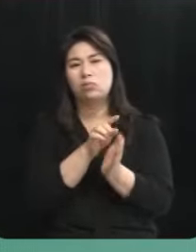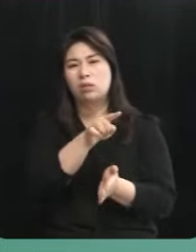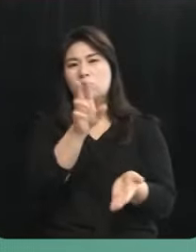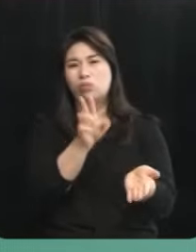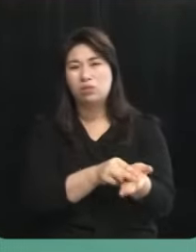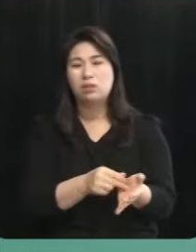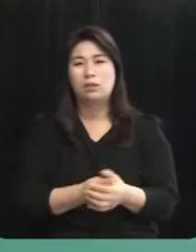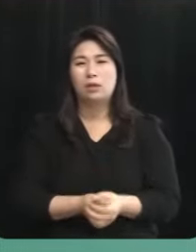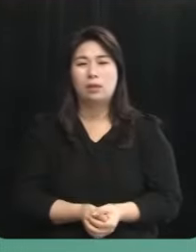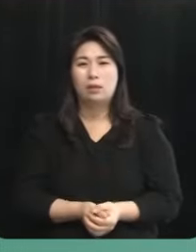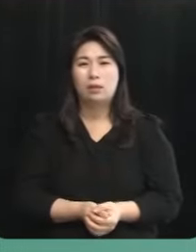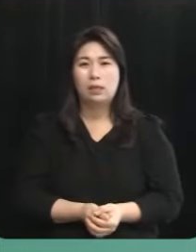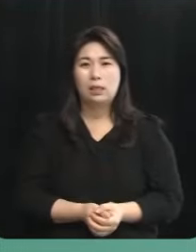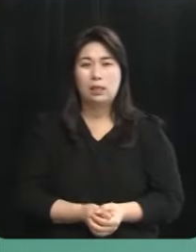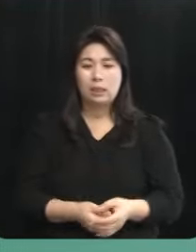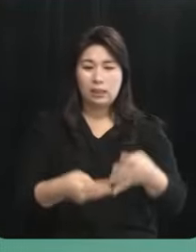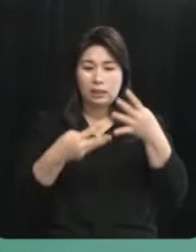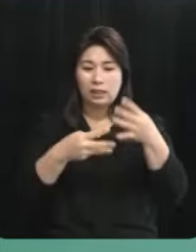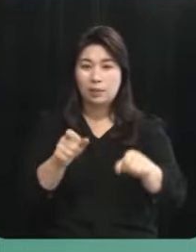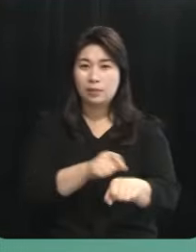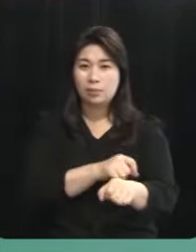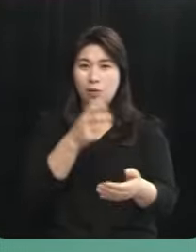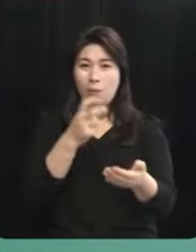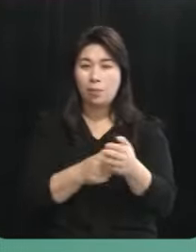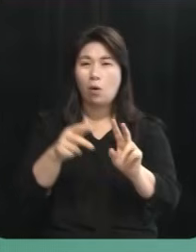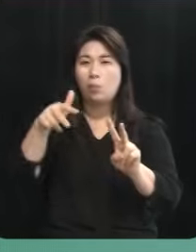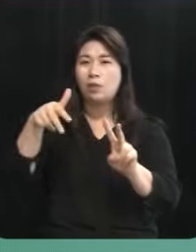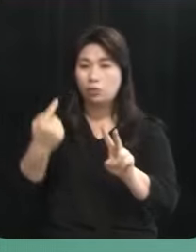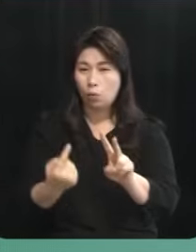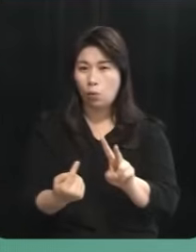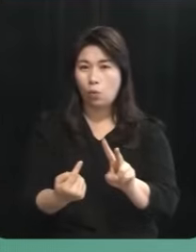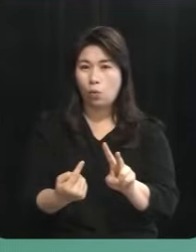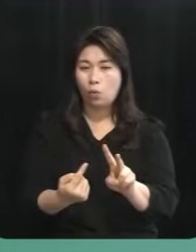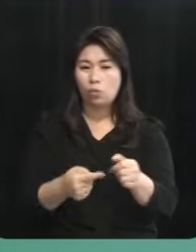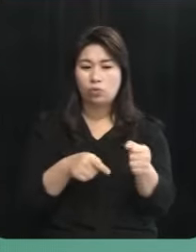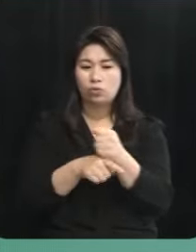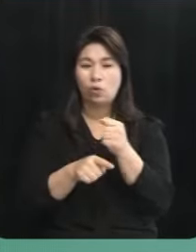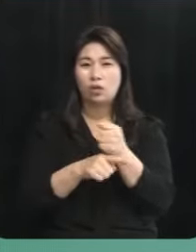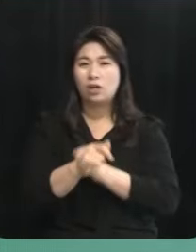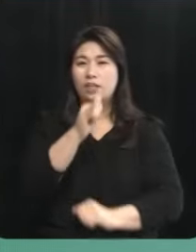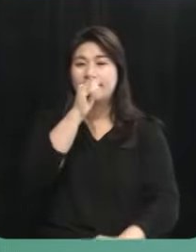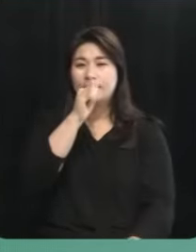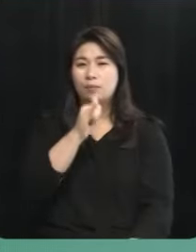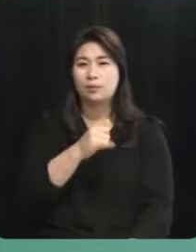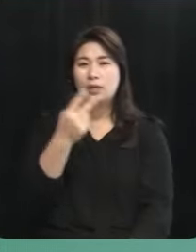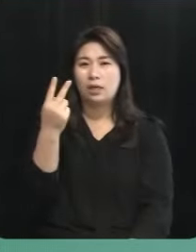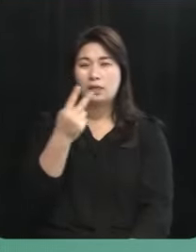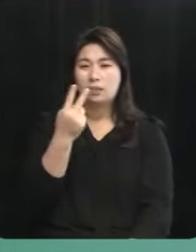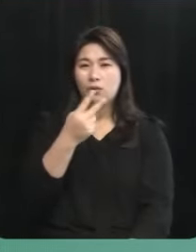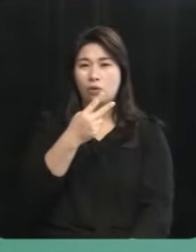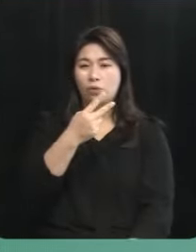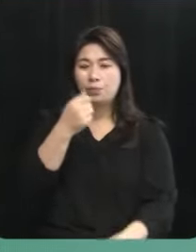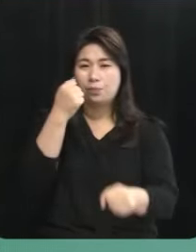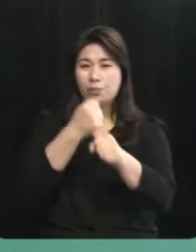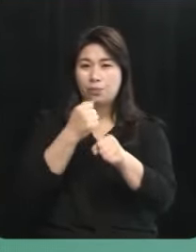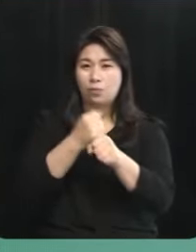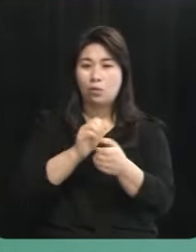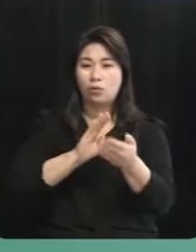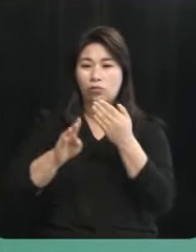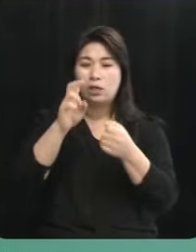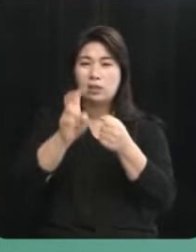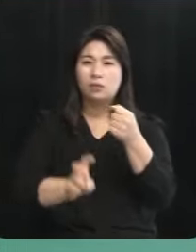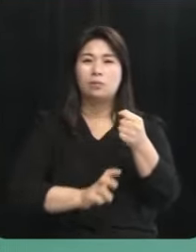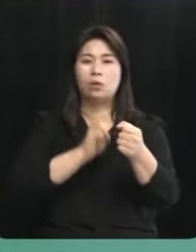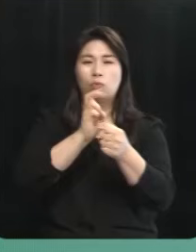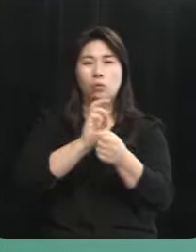4.3 특별법 2조 4.3의 정의가 담겨져 있습니다 2000년도에 제정된 이후 20년